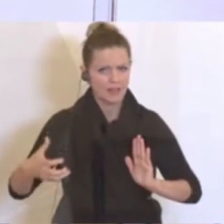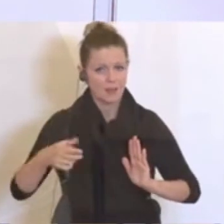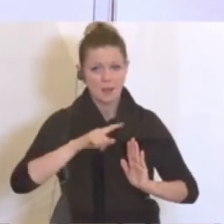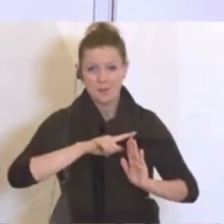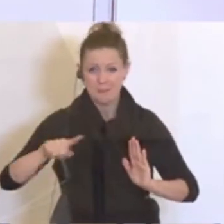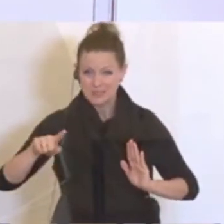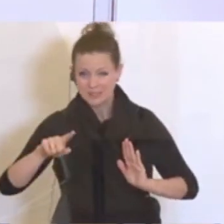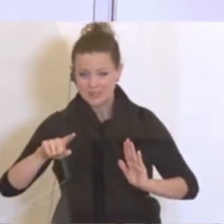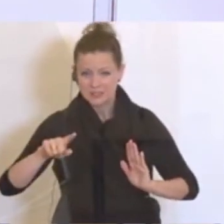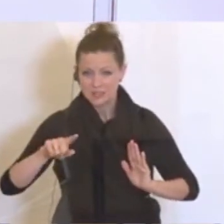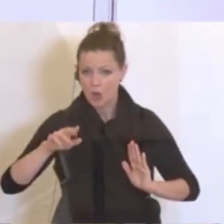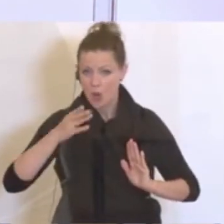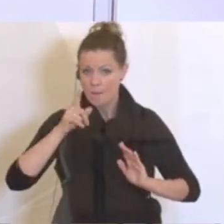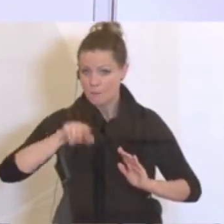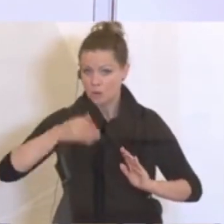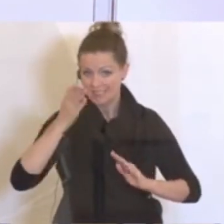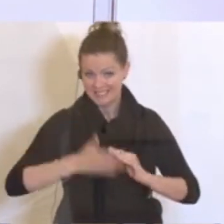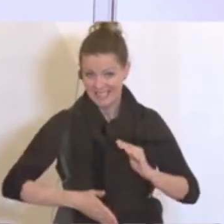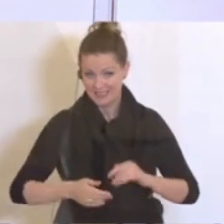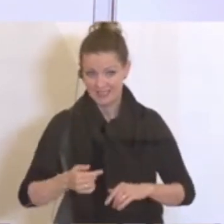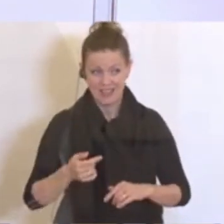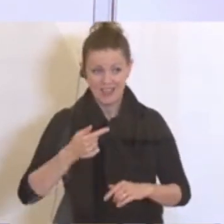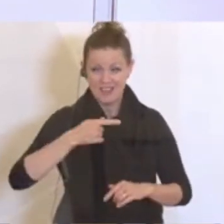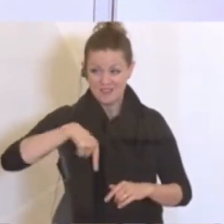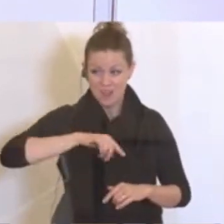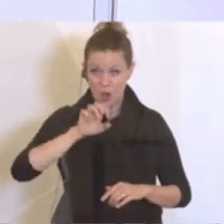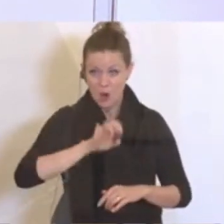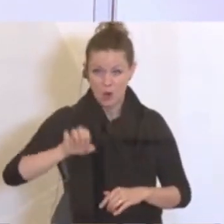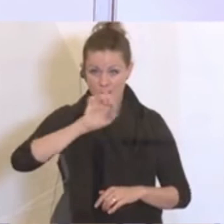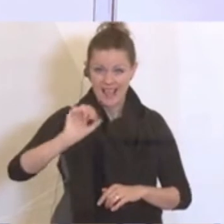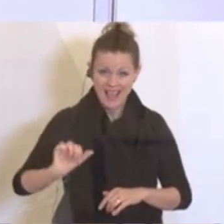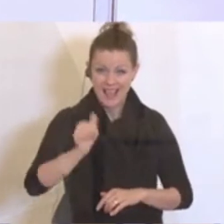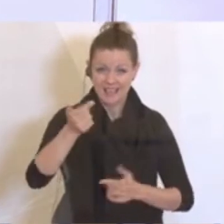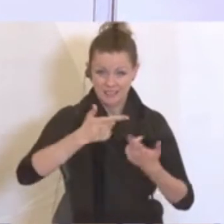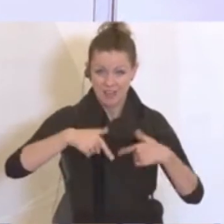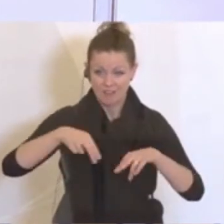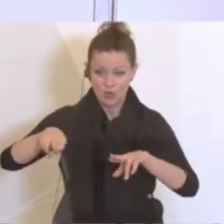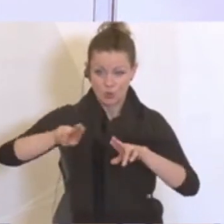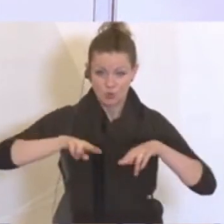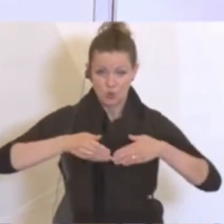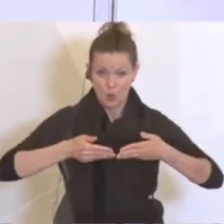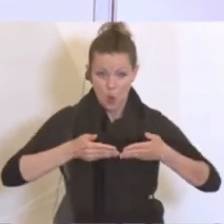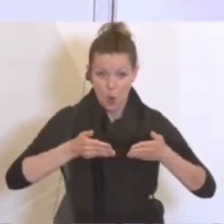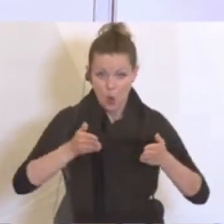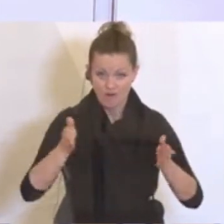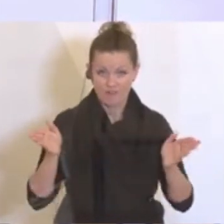Juni hinein. Ich kann nur sagen, wir sind das erste Land in Europa, das dabei ist, gerade wieder hochzufahren. Also,